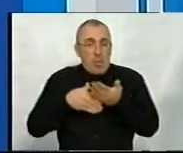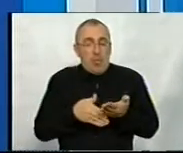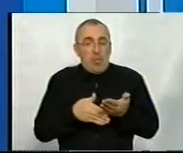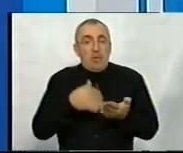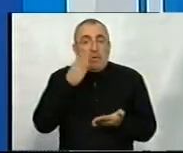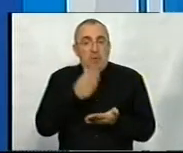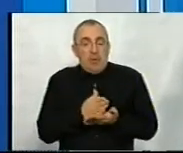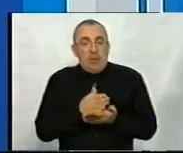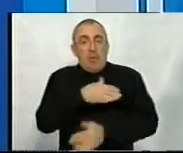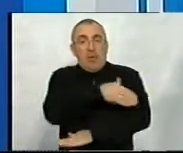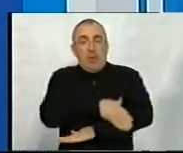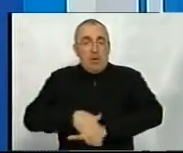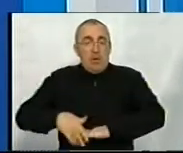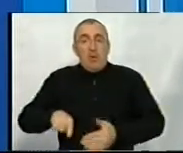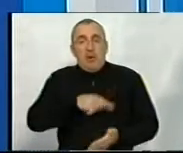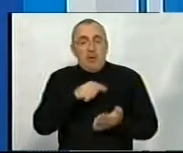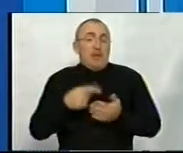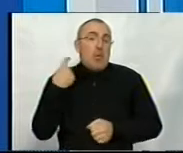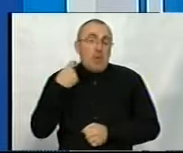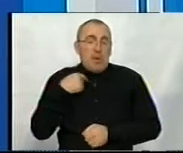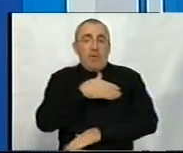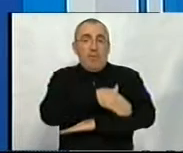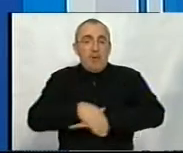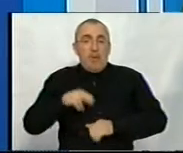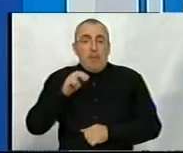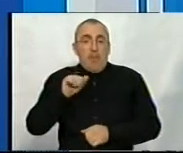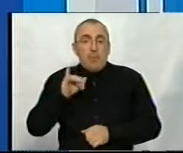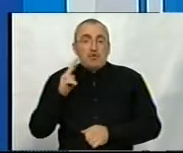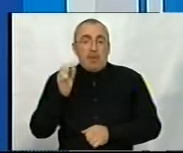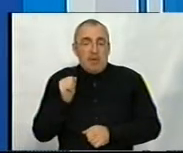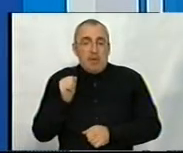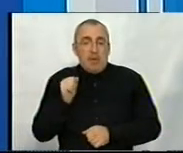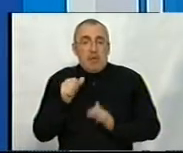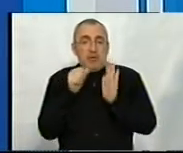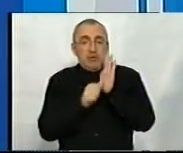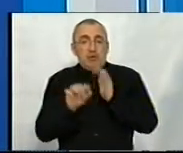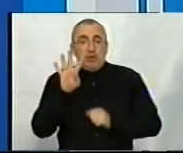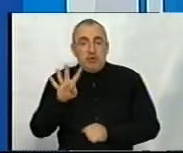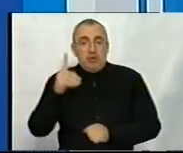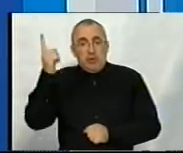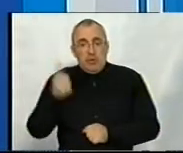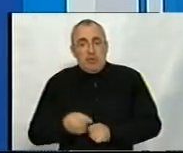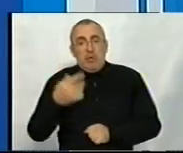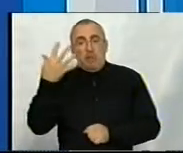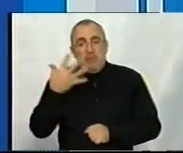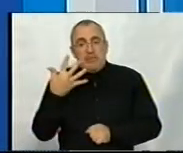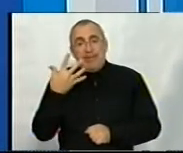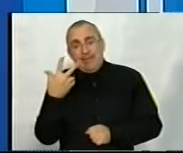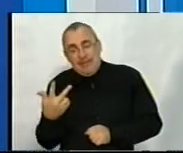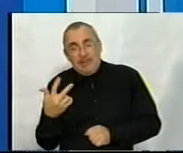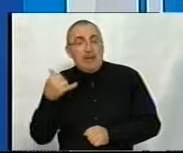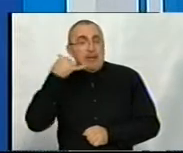знаходиться за адресою міста Кропивницький, вулиця Паученка, архітектора, 64, дріб 53,